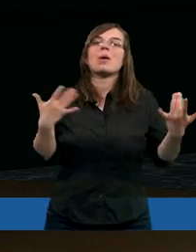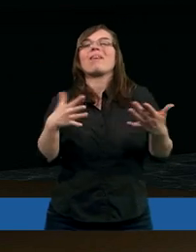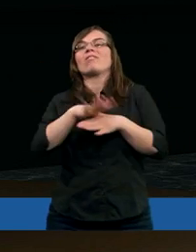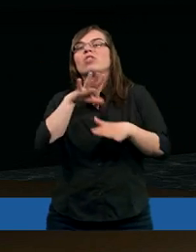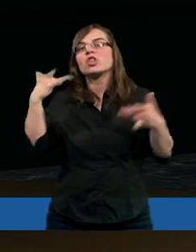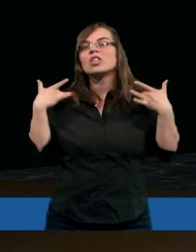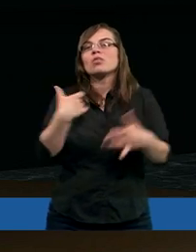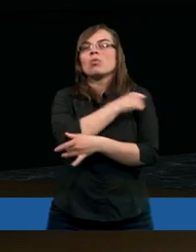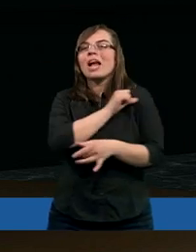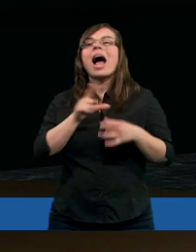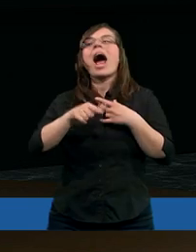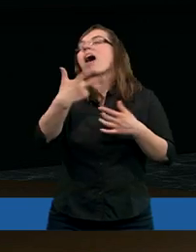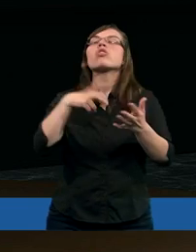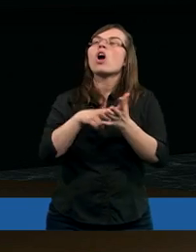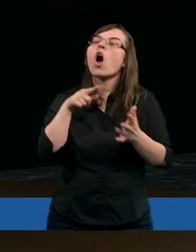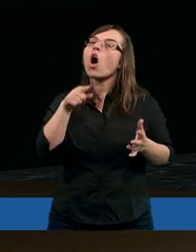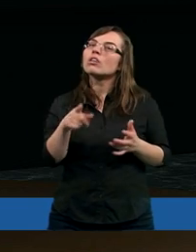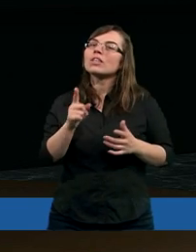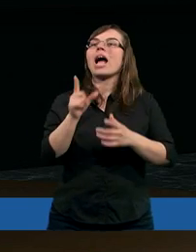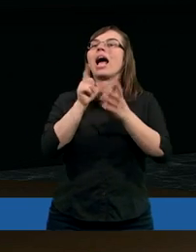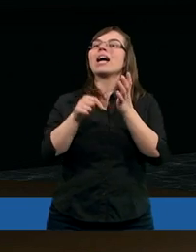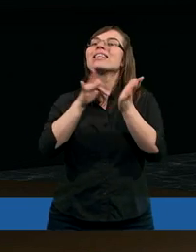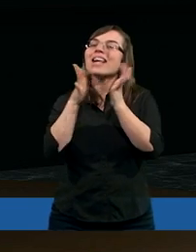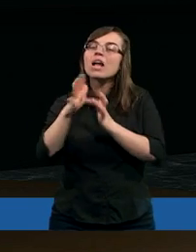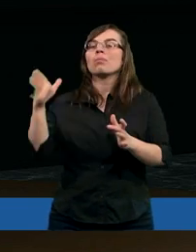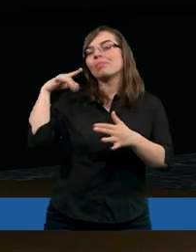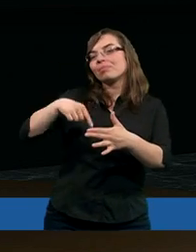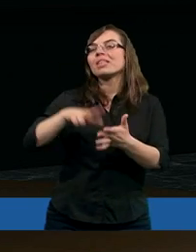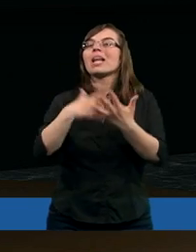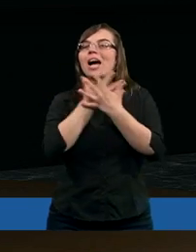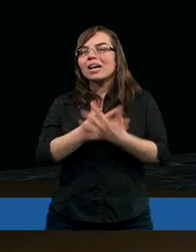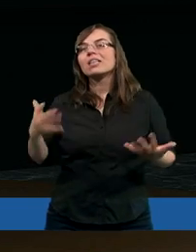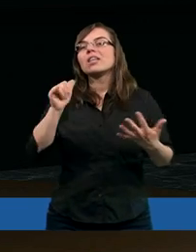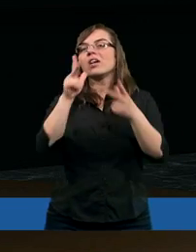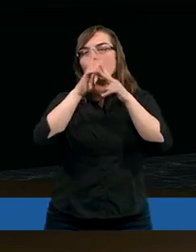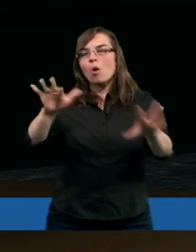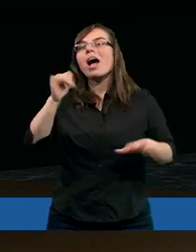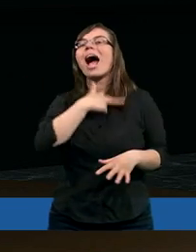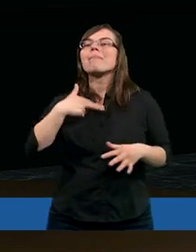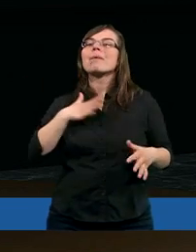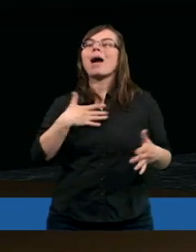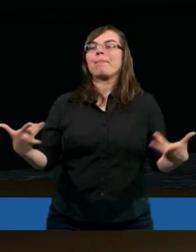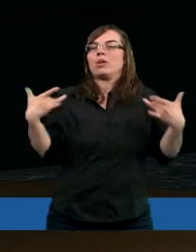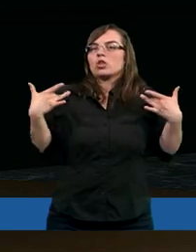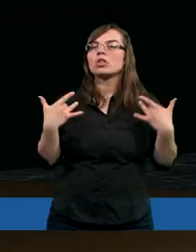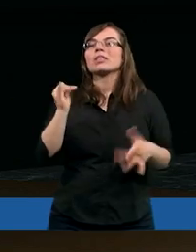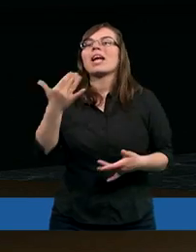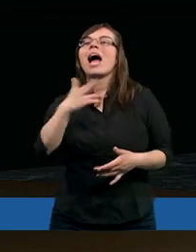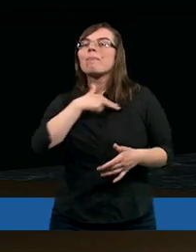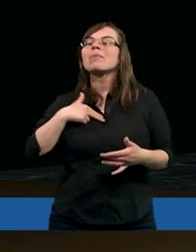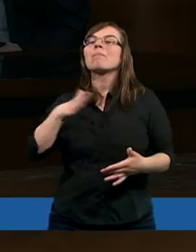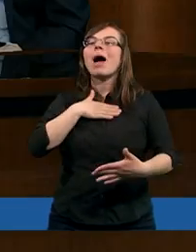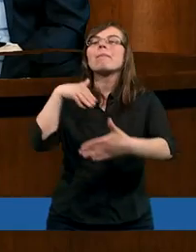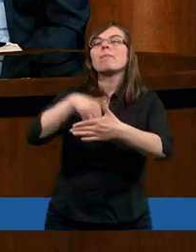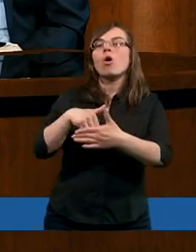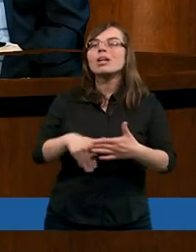chrześcijańskim, ale to nie chodzi o to, ale Jezus, jak było tutaj na ziemi, było też, aby pokazywać, jak my mamy żyć, jak